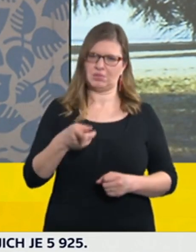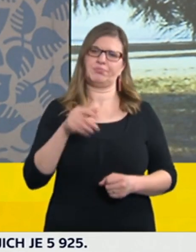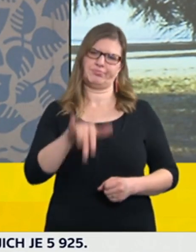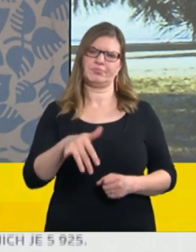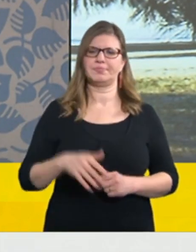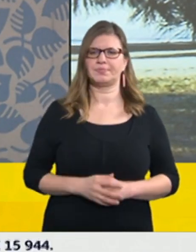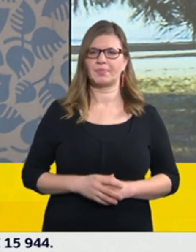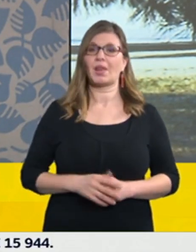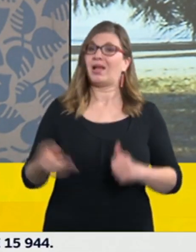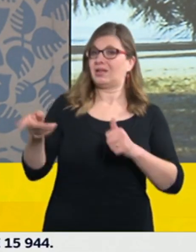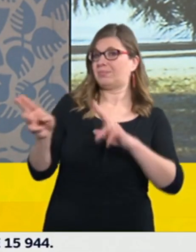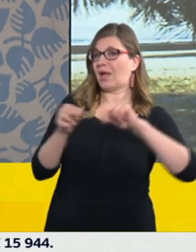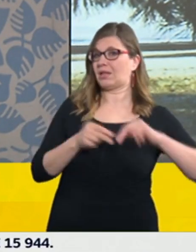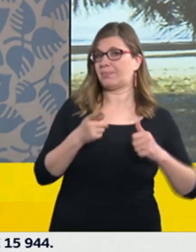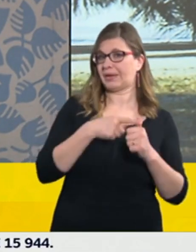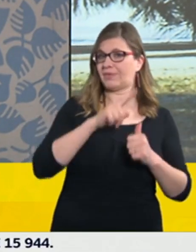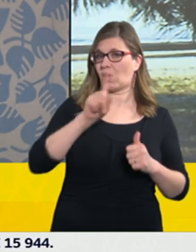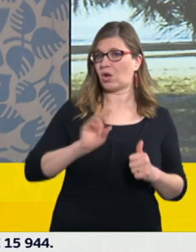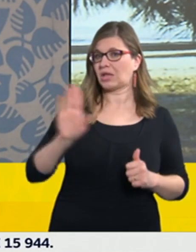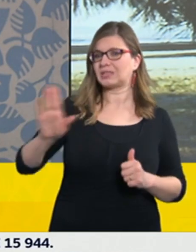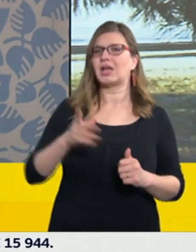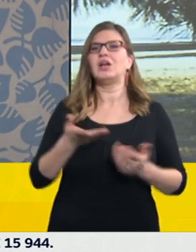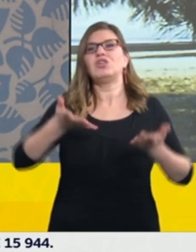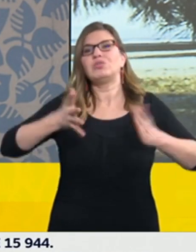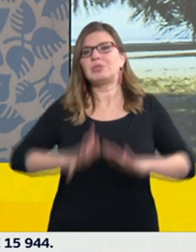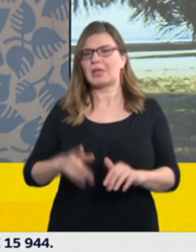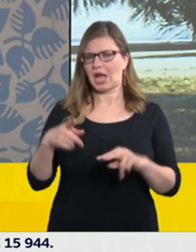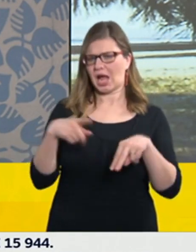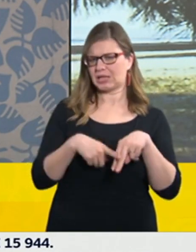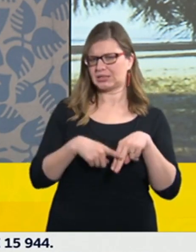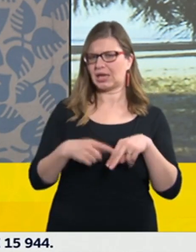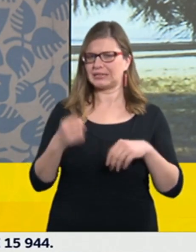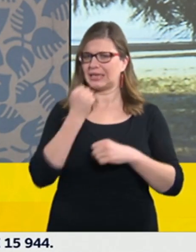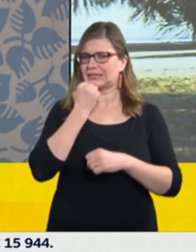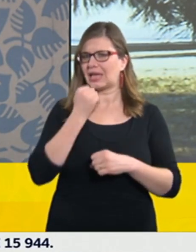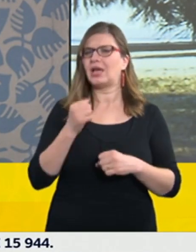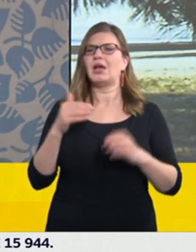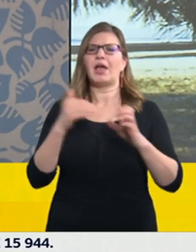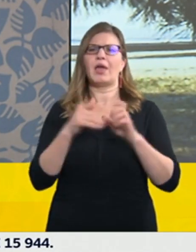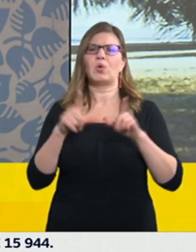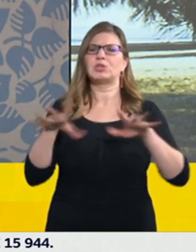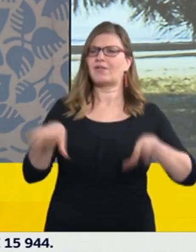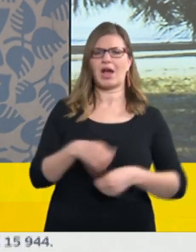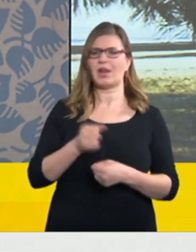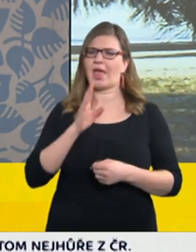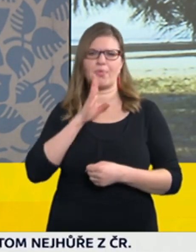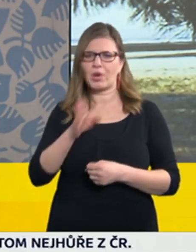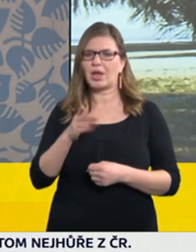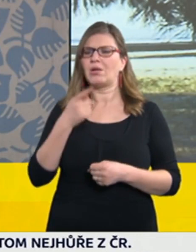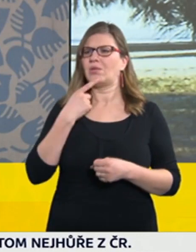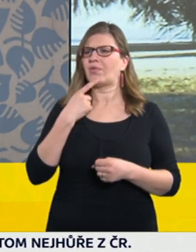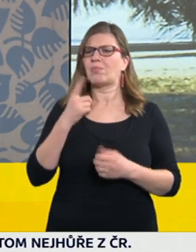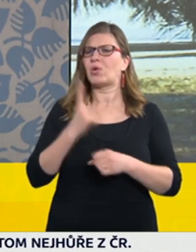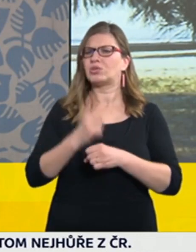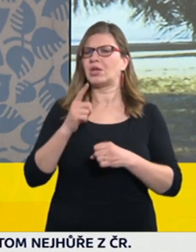použita jenom pro lidi, kteří jsou do určitého věku, já si myslím, že zatím tuto informaci definitivně nemáme,